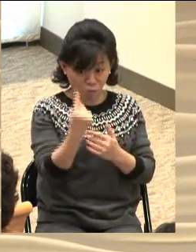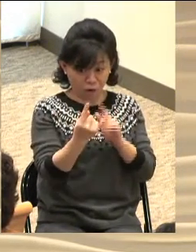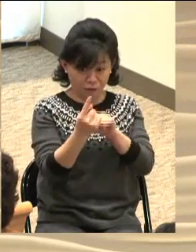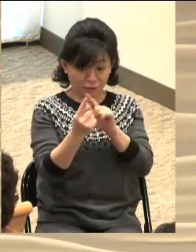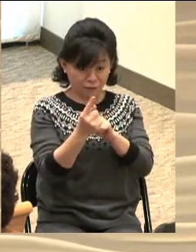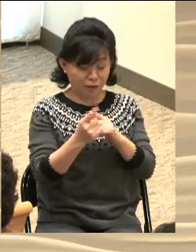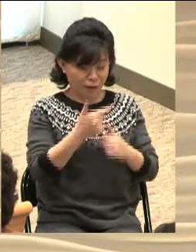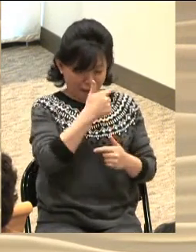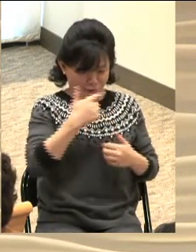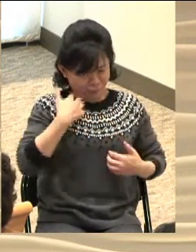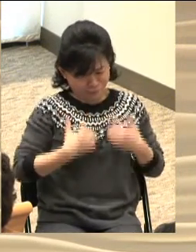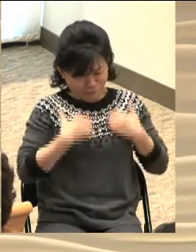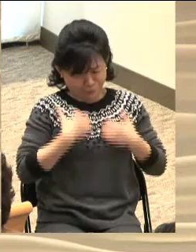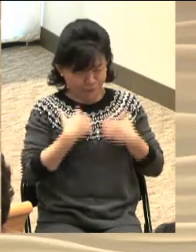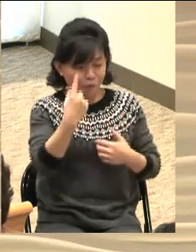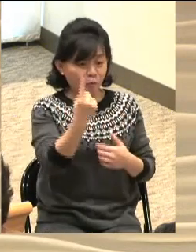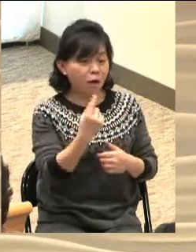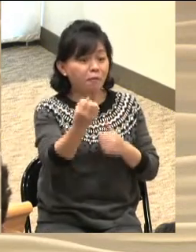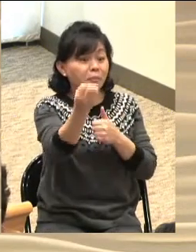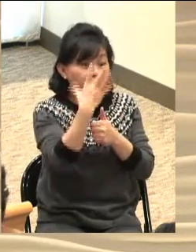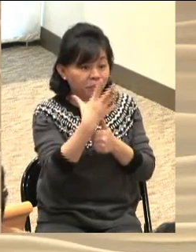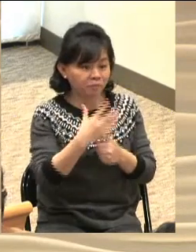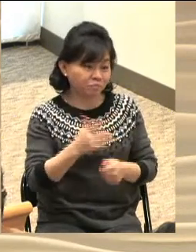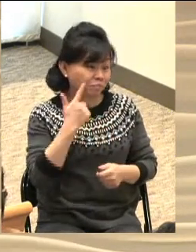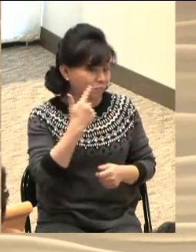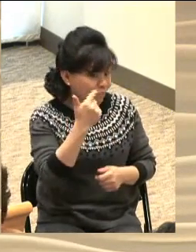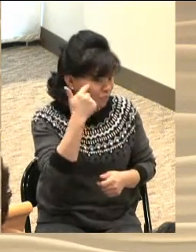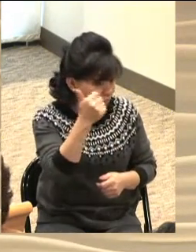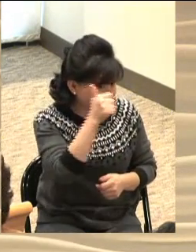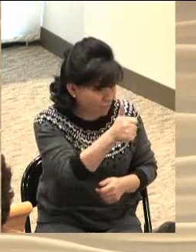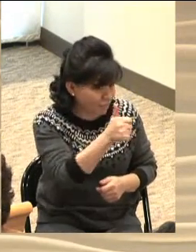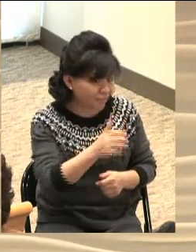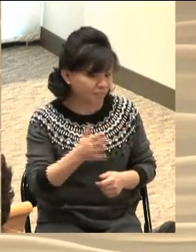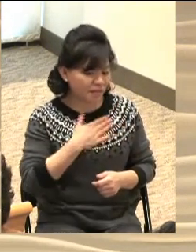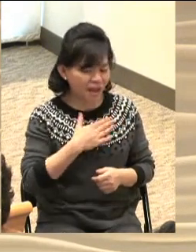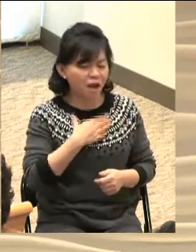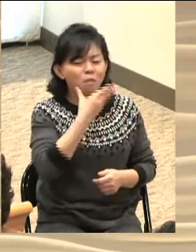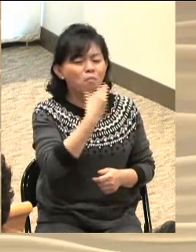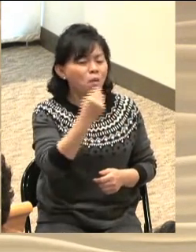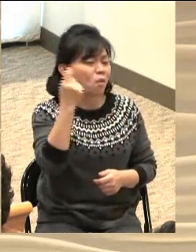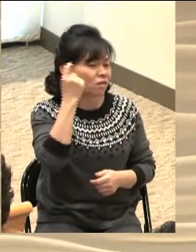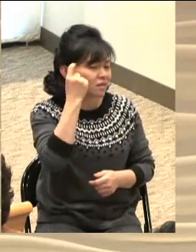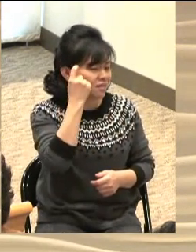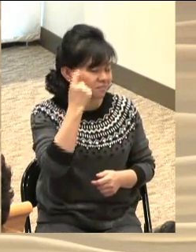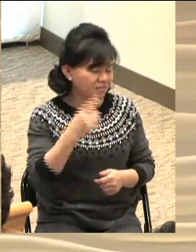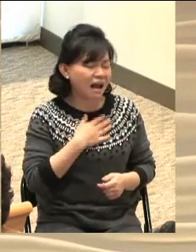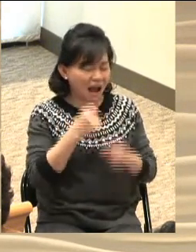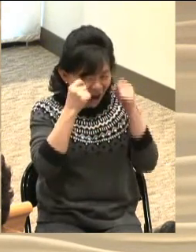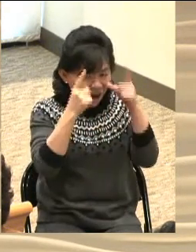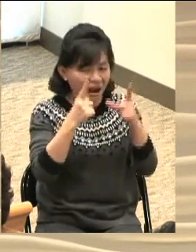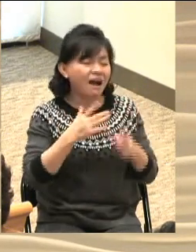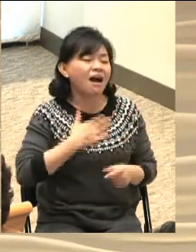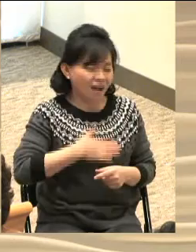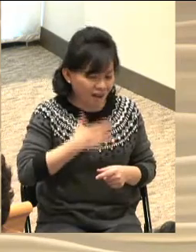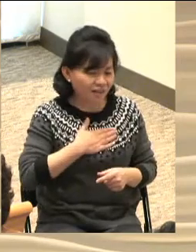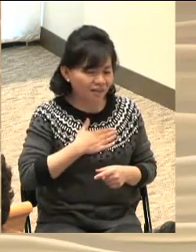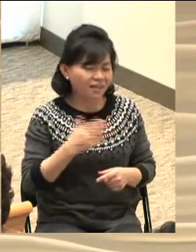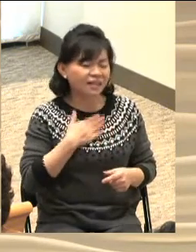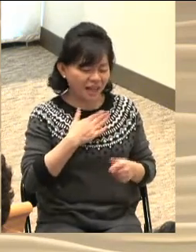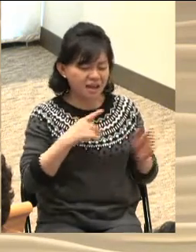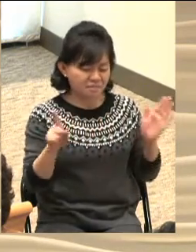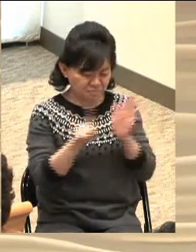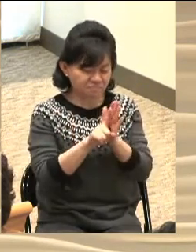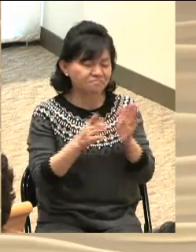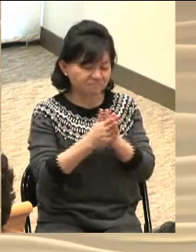찾아와서는 말하는 것입니다 목사님 제가 복음을 깨달았습니다 제가 기독교인이 되기로